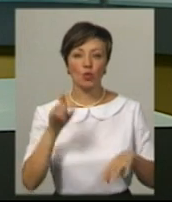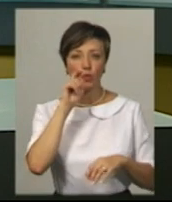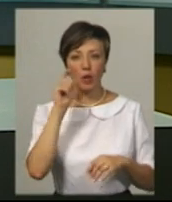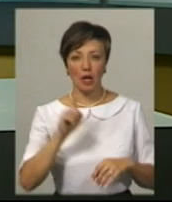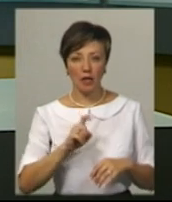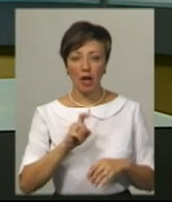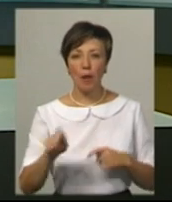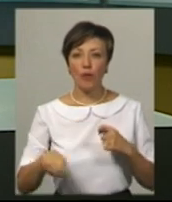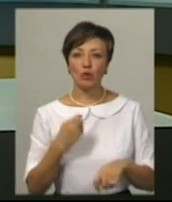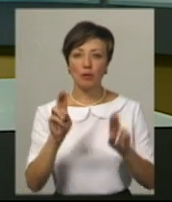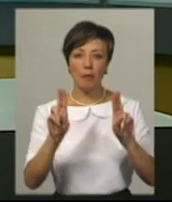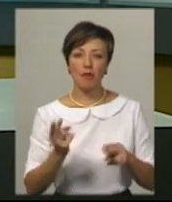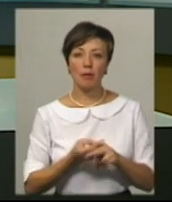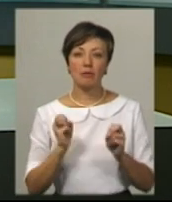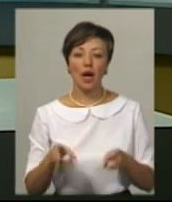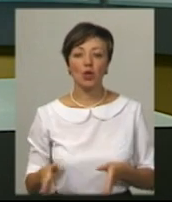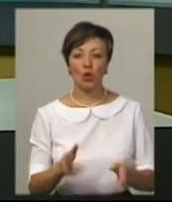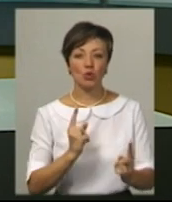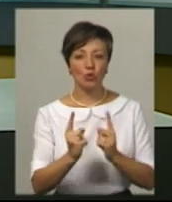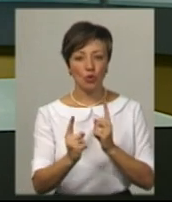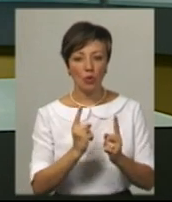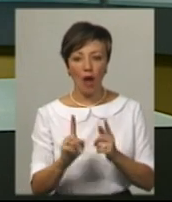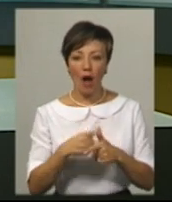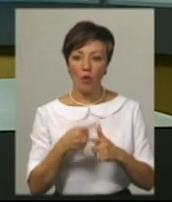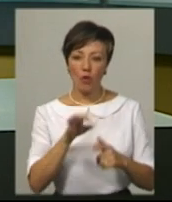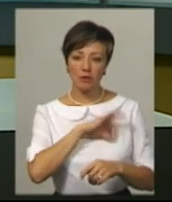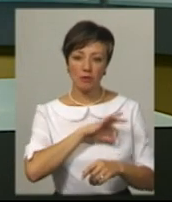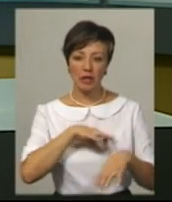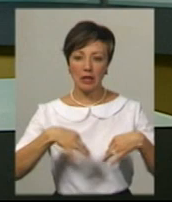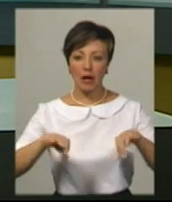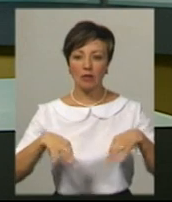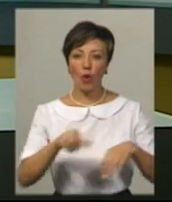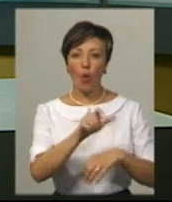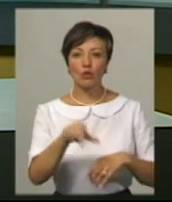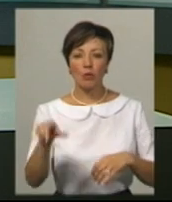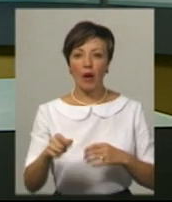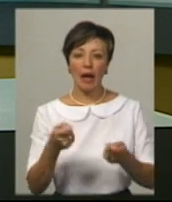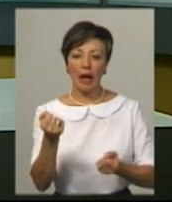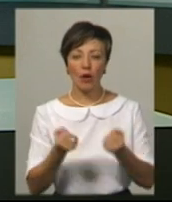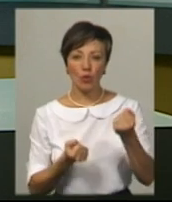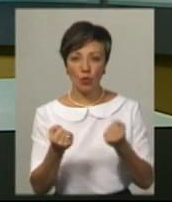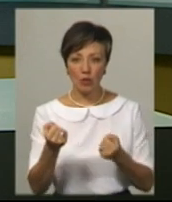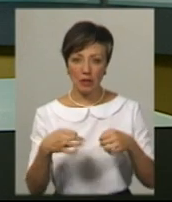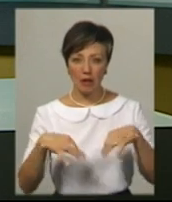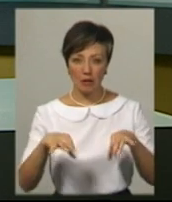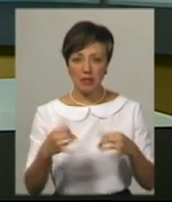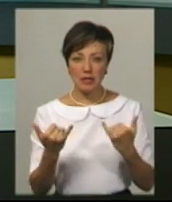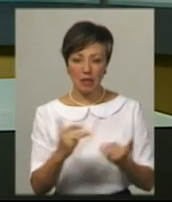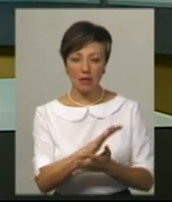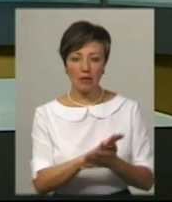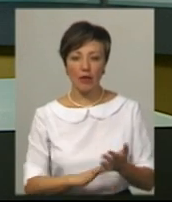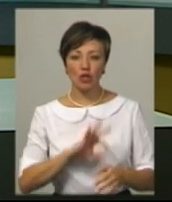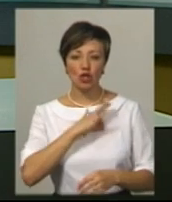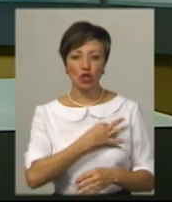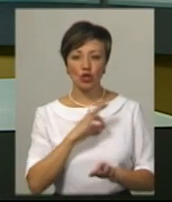України. Порушення правил безпеки дорожнього руху або експлуатації транспорту особами, які керують транспортними засобами. Наразі тривають